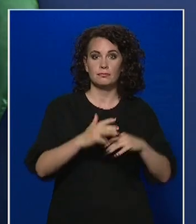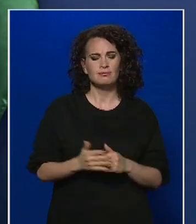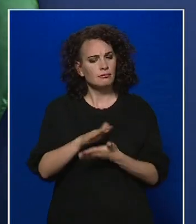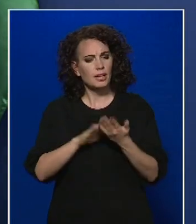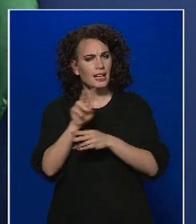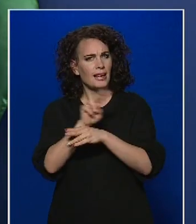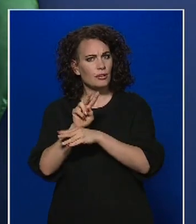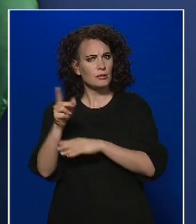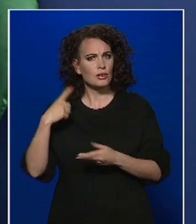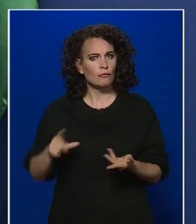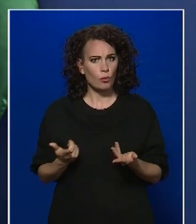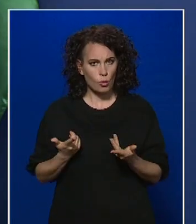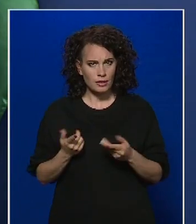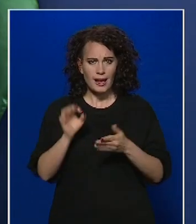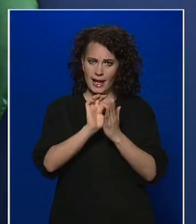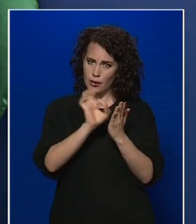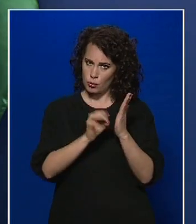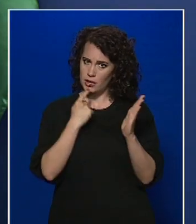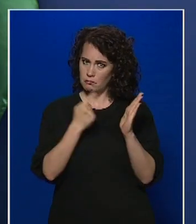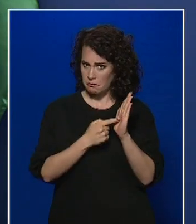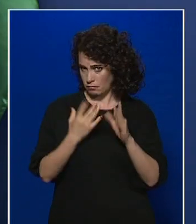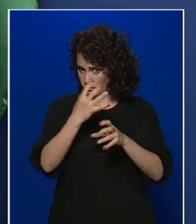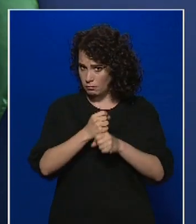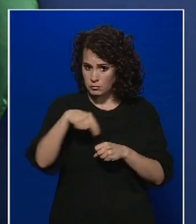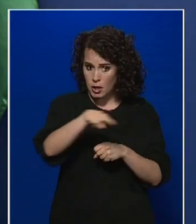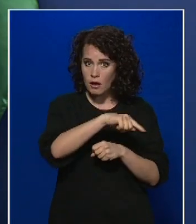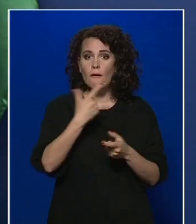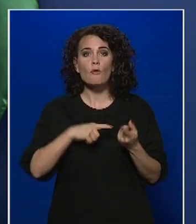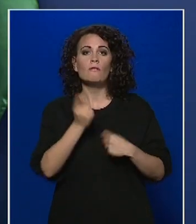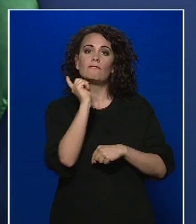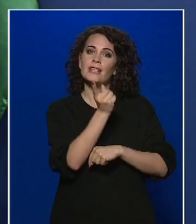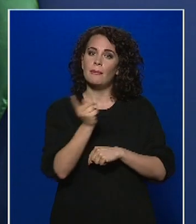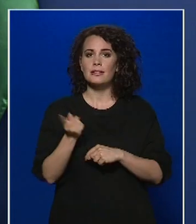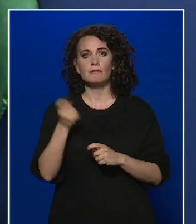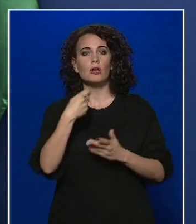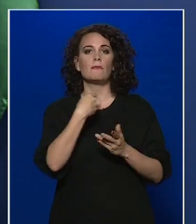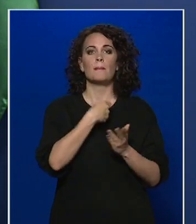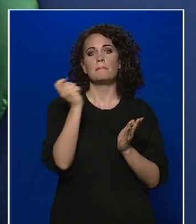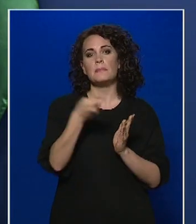Betartották-e az előírásokat az üzemeltetők? Kellett-e figyelmeztetni vagy bírságolni?